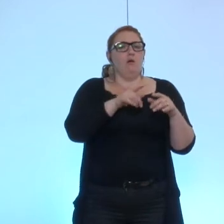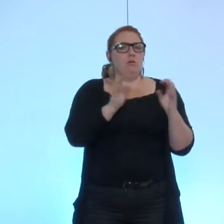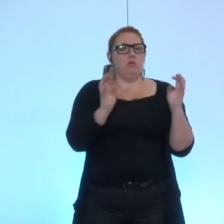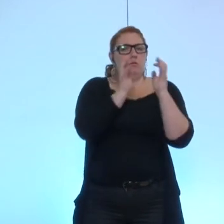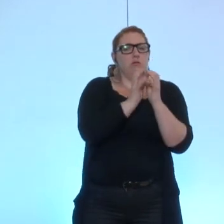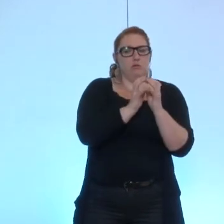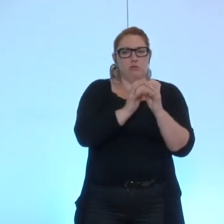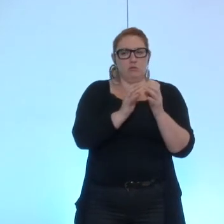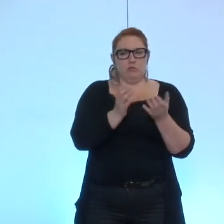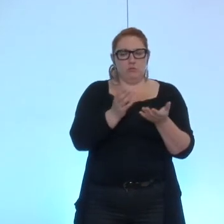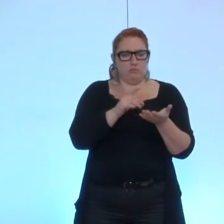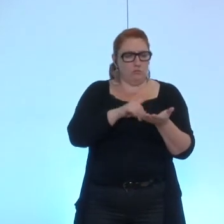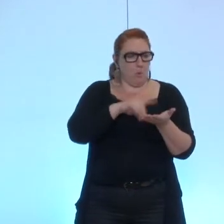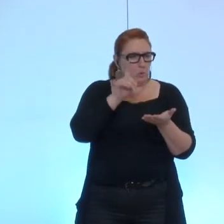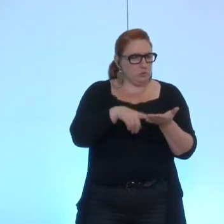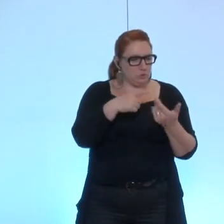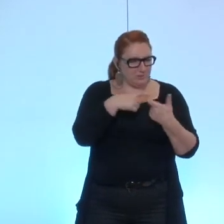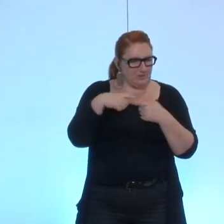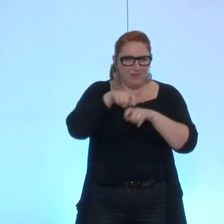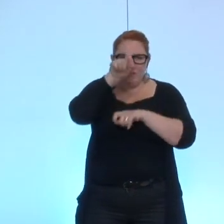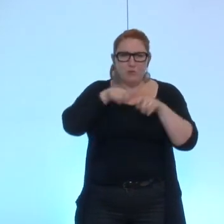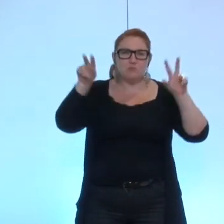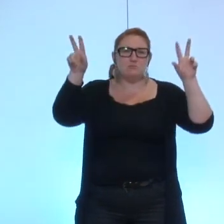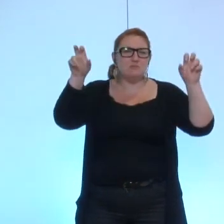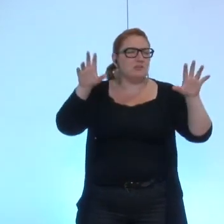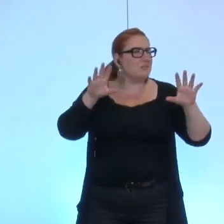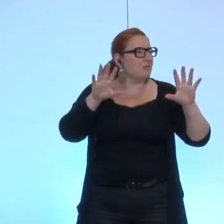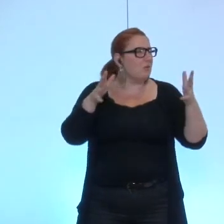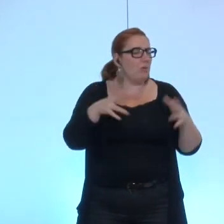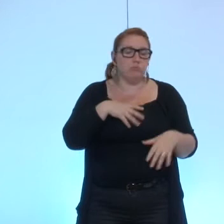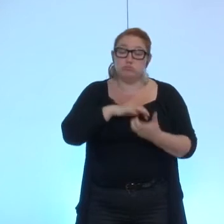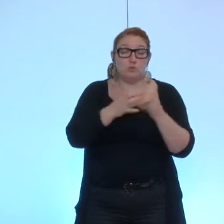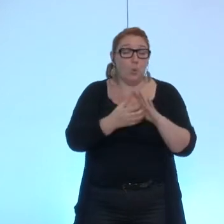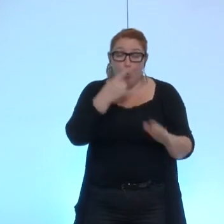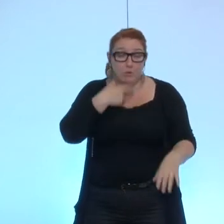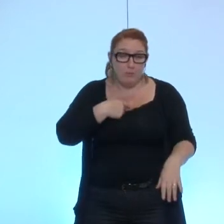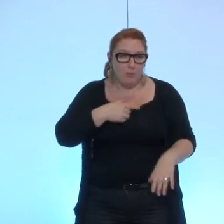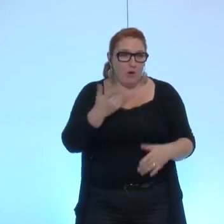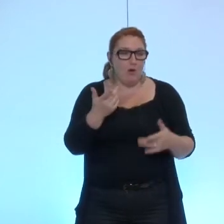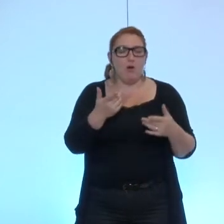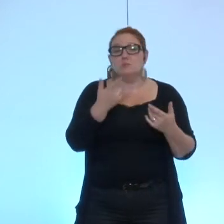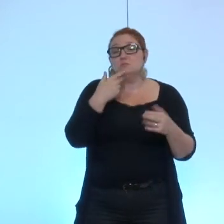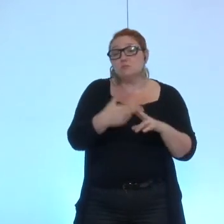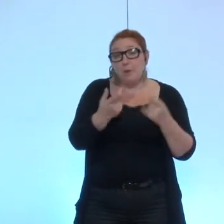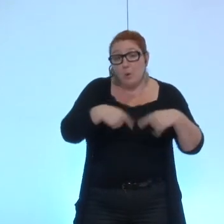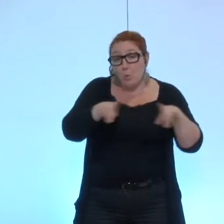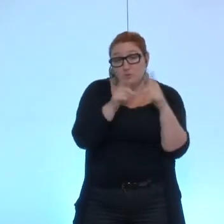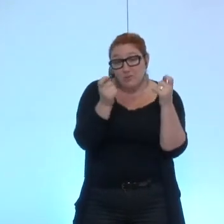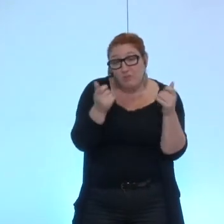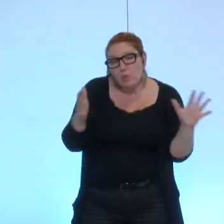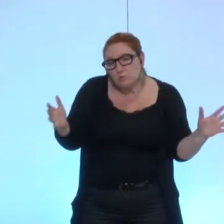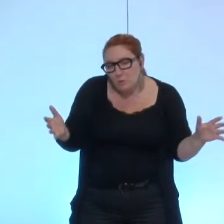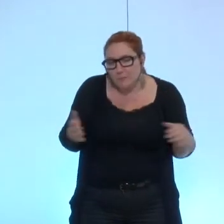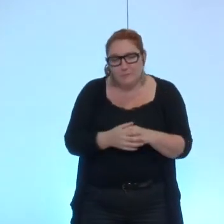ressources et évaluations et je ne plus comment vous appelez ça trop compliqué pour moi commission des finances quoi j'ai déjà eu l